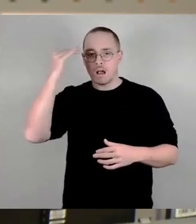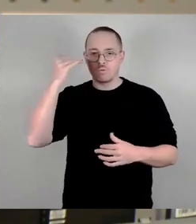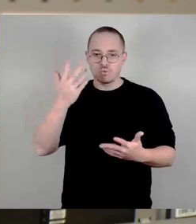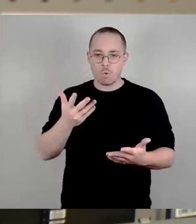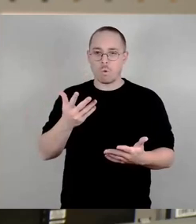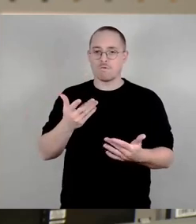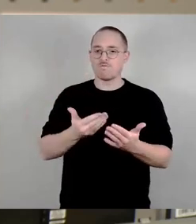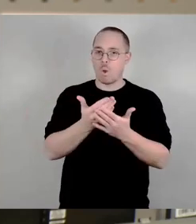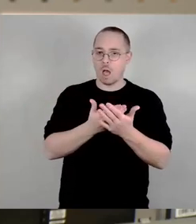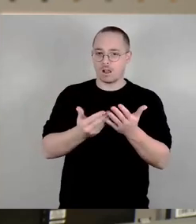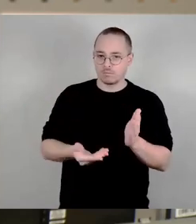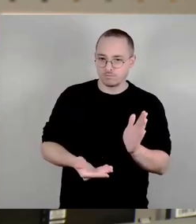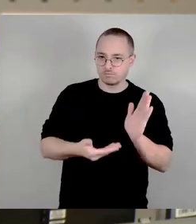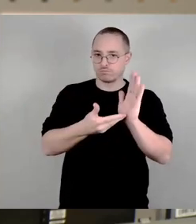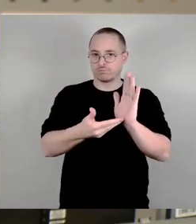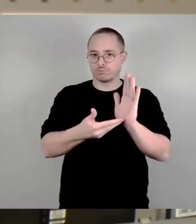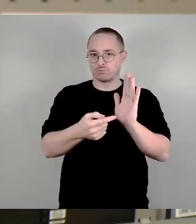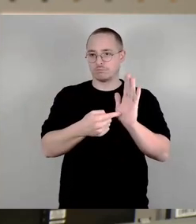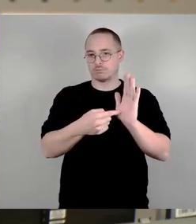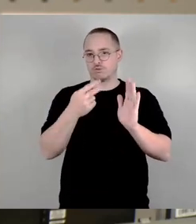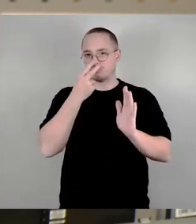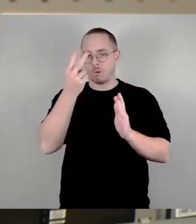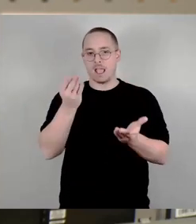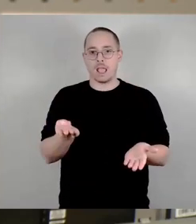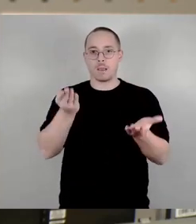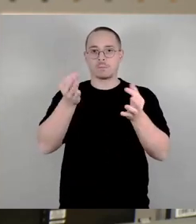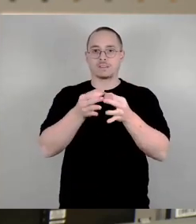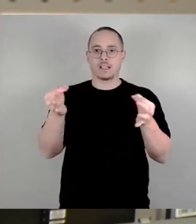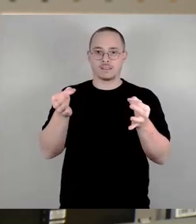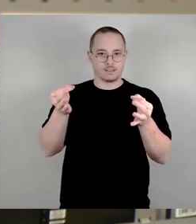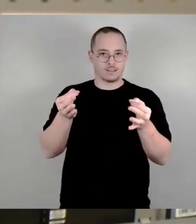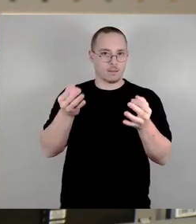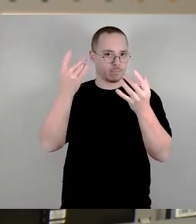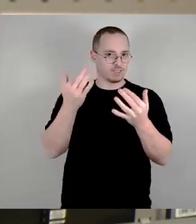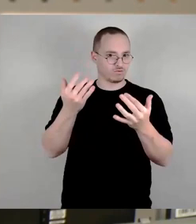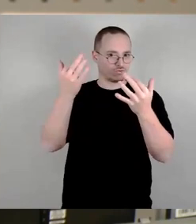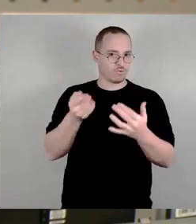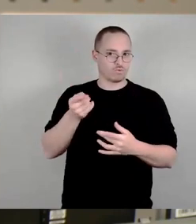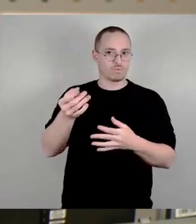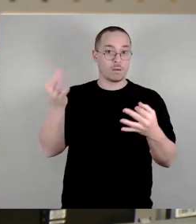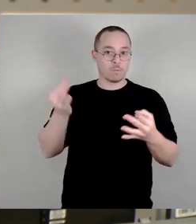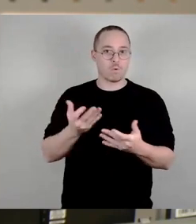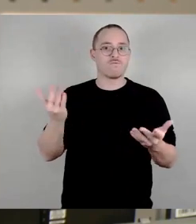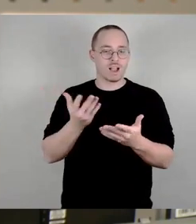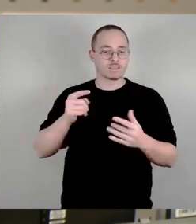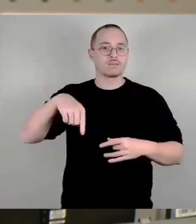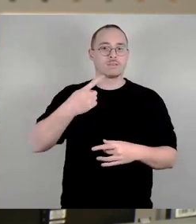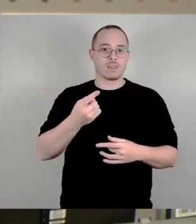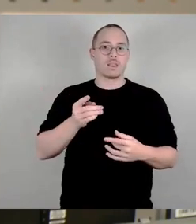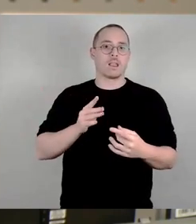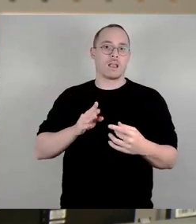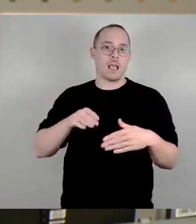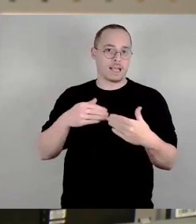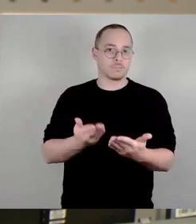welcher Hebesatz aus deren Berechnung notwendig ist, um genau diese Aufkommensneutralität zu erreichen. Der zweite Punkt ist also eigentlich